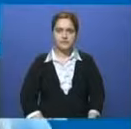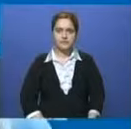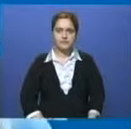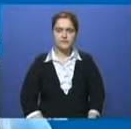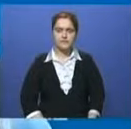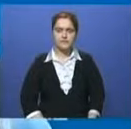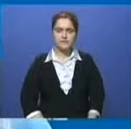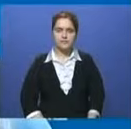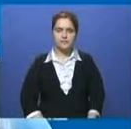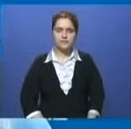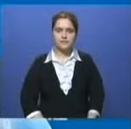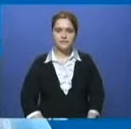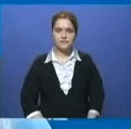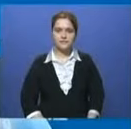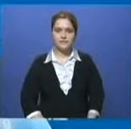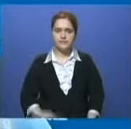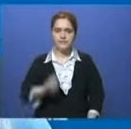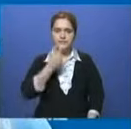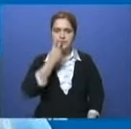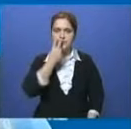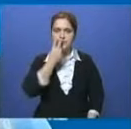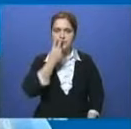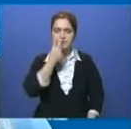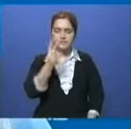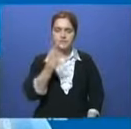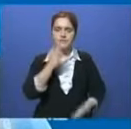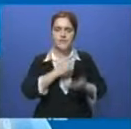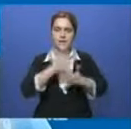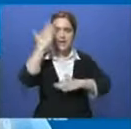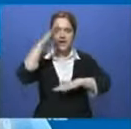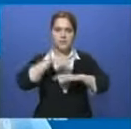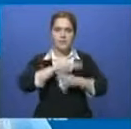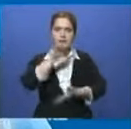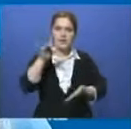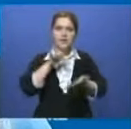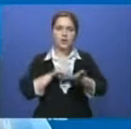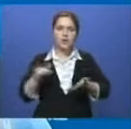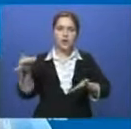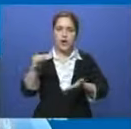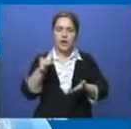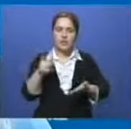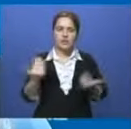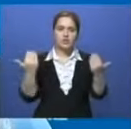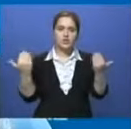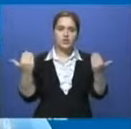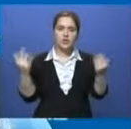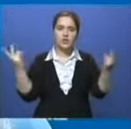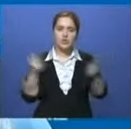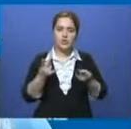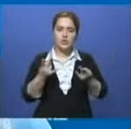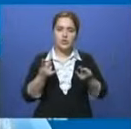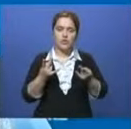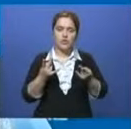По ряду вот видите Акимов, городов и районов приходится сейчас делать определенную ротацию.